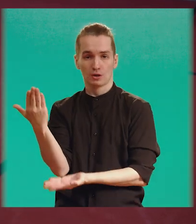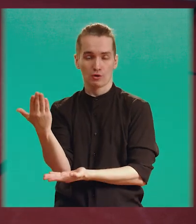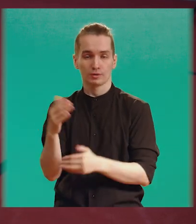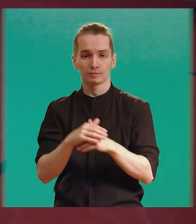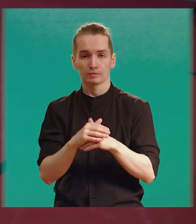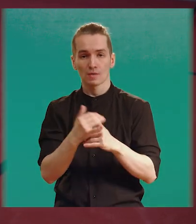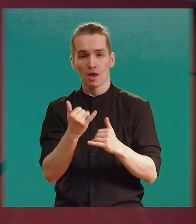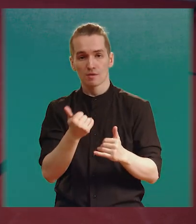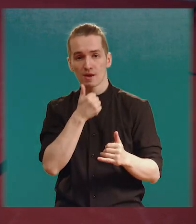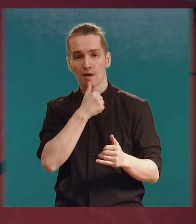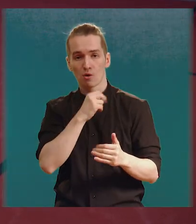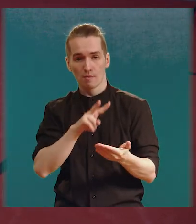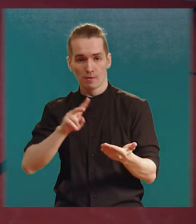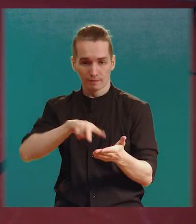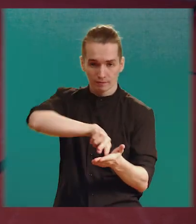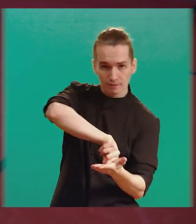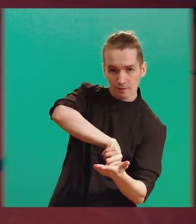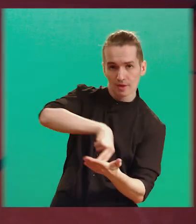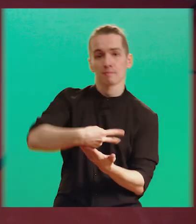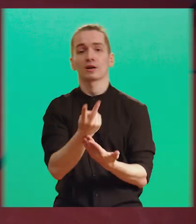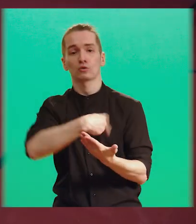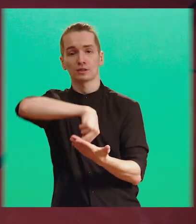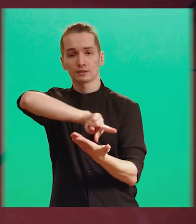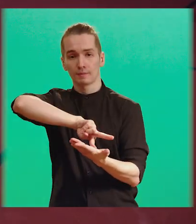И теперь поднимаемся на ней, прокручиваемся. Вот сюда вот.